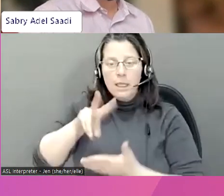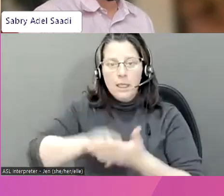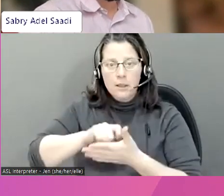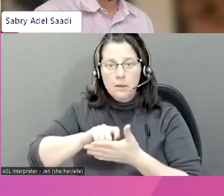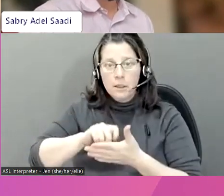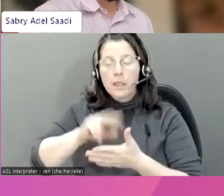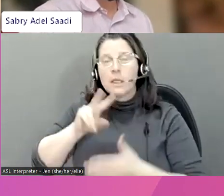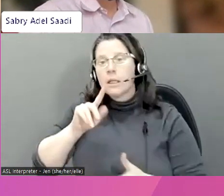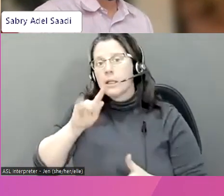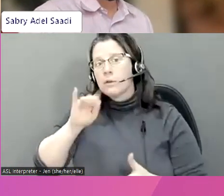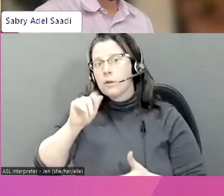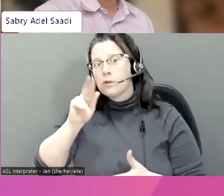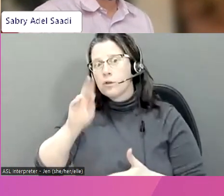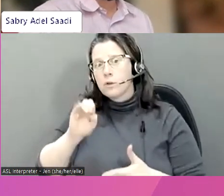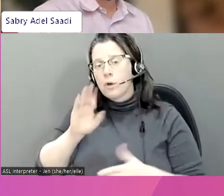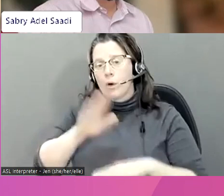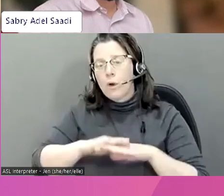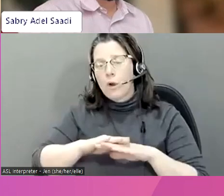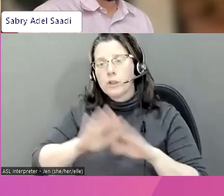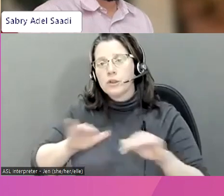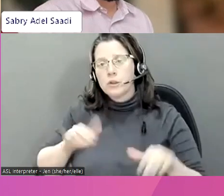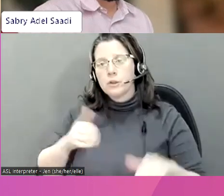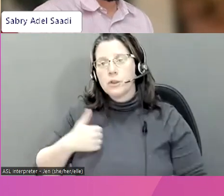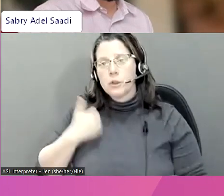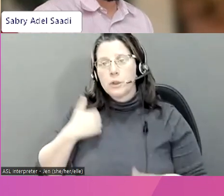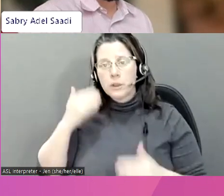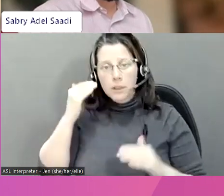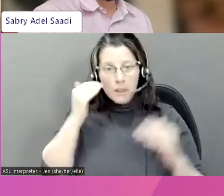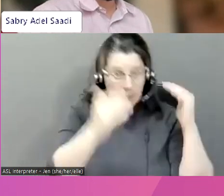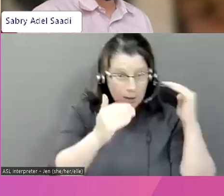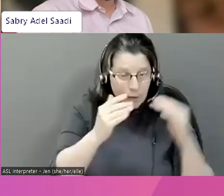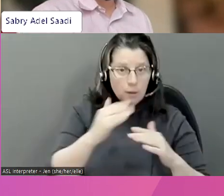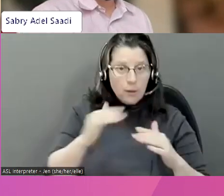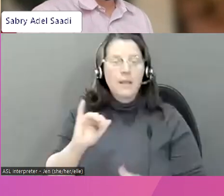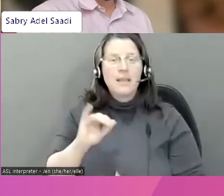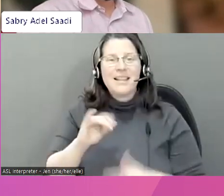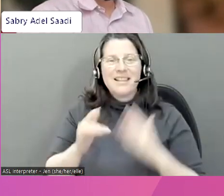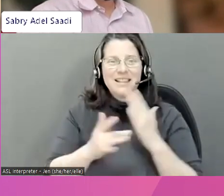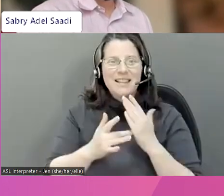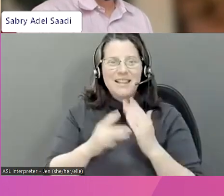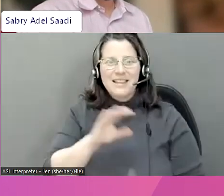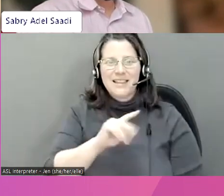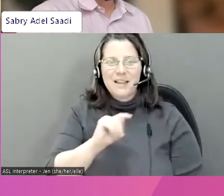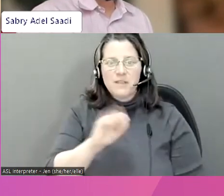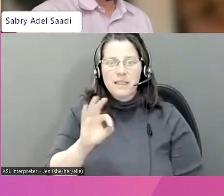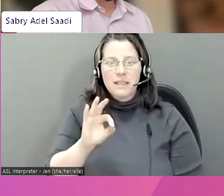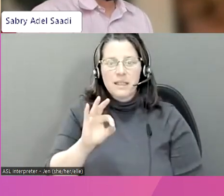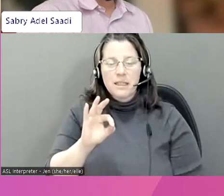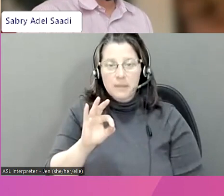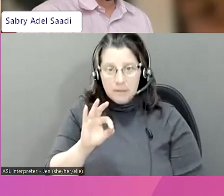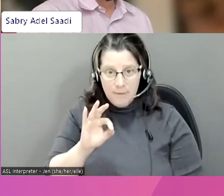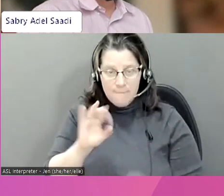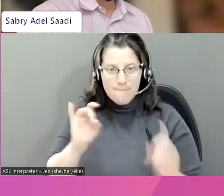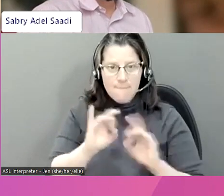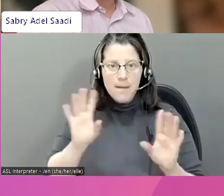Selon les publications sur les enfants et les adultes, la VFSFT va